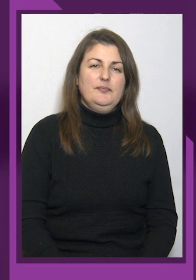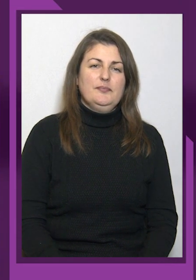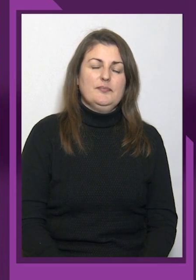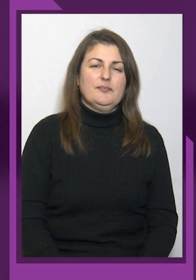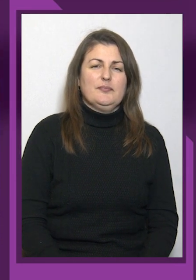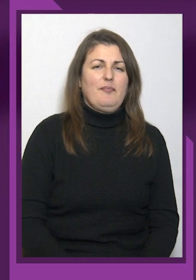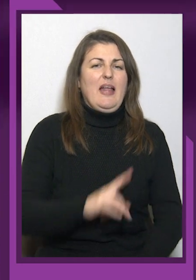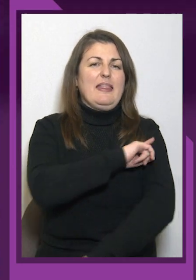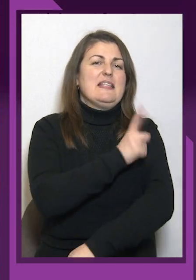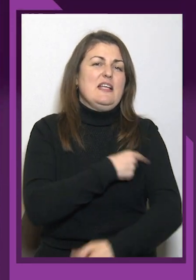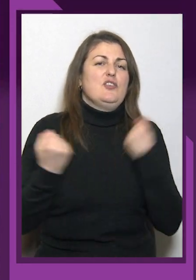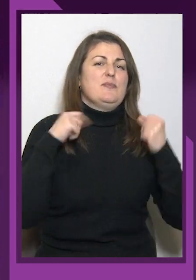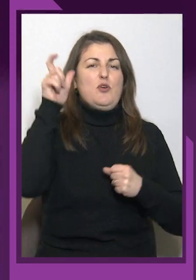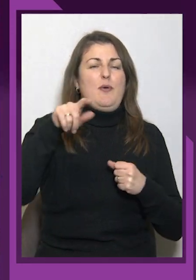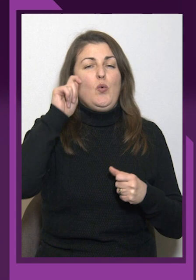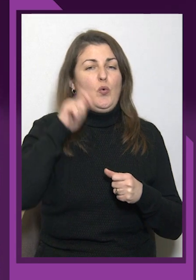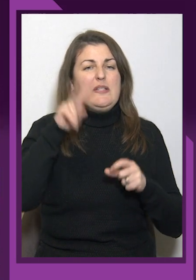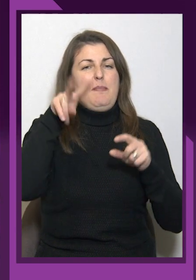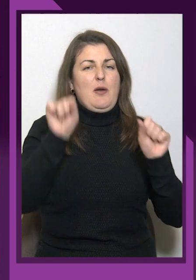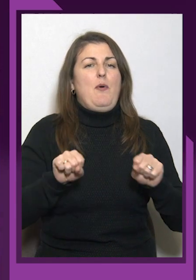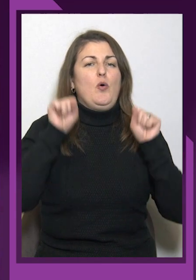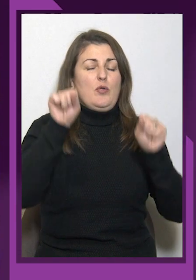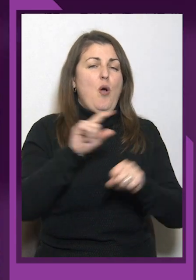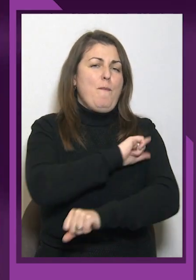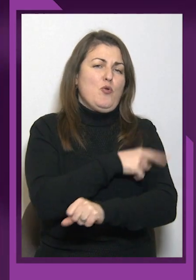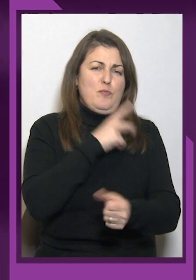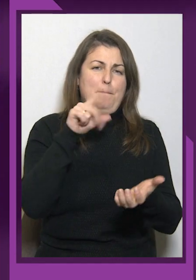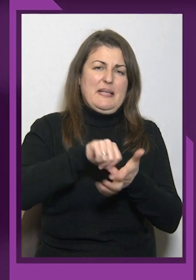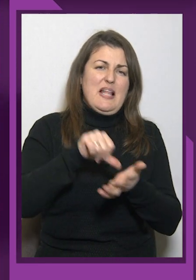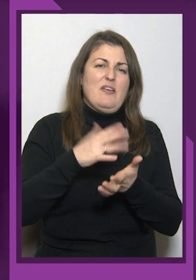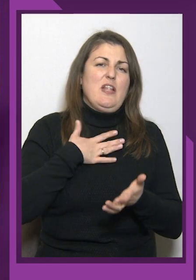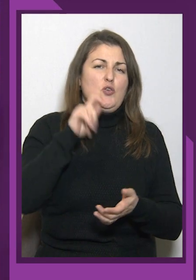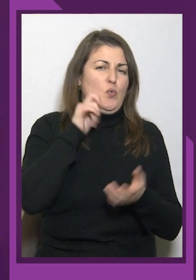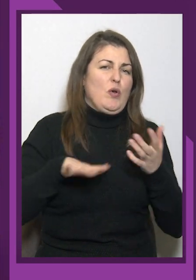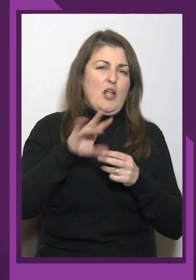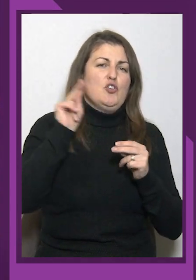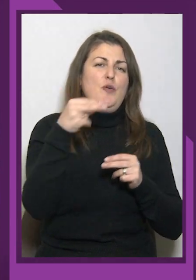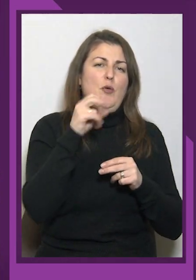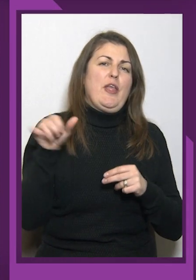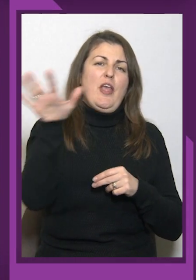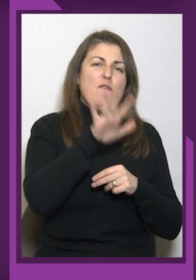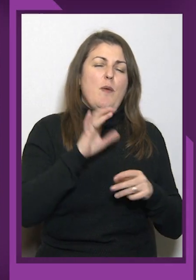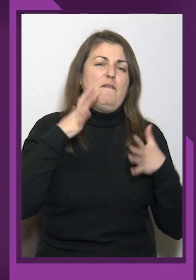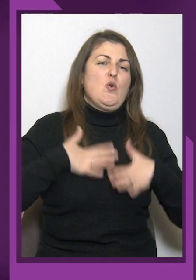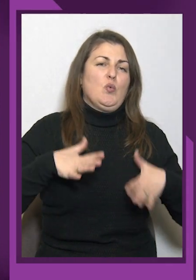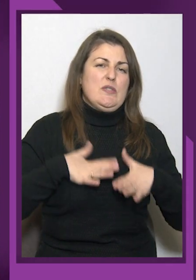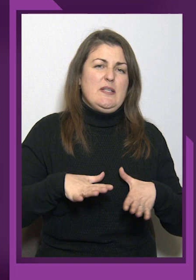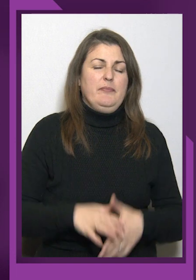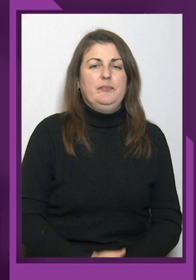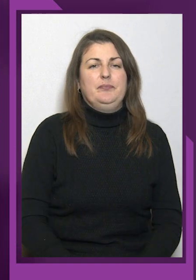Найсильніші спортсмени України з пара пауерліфтингу потужно представили нашу країну на чемпіонаті Європи в Грузії.